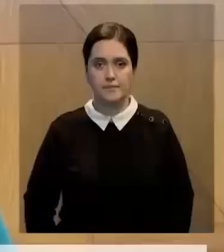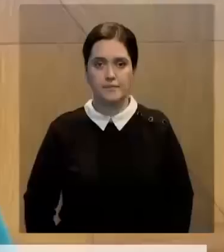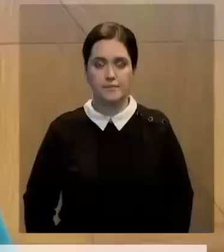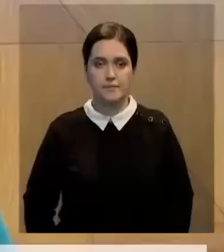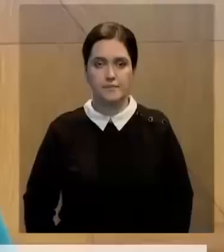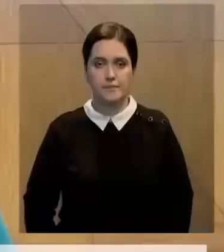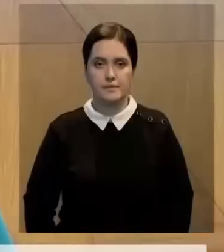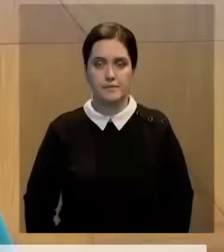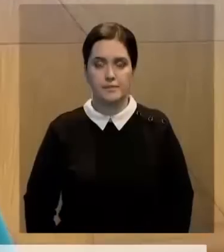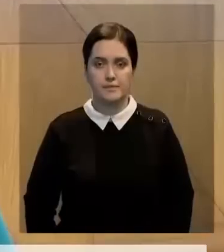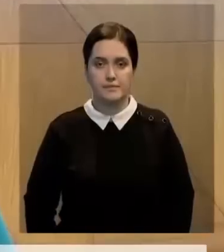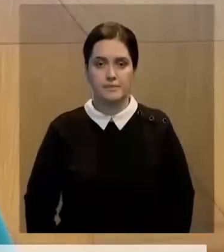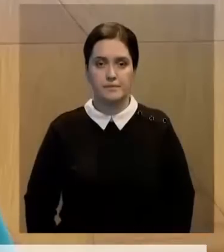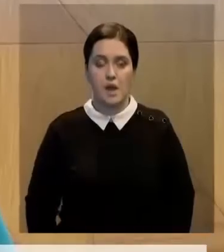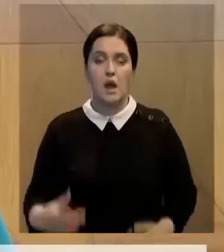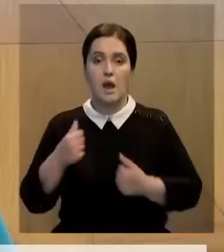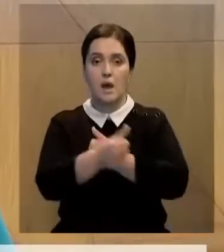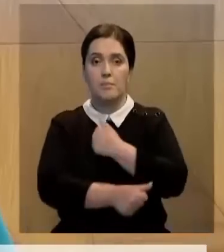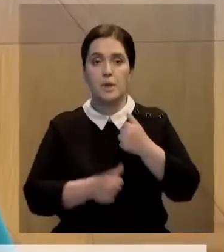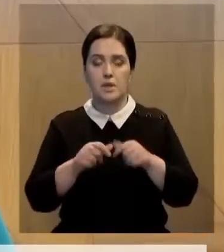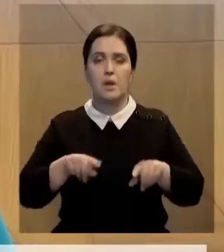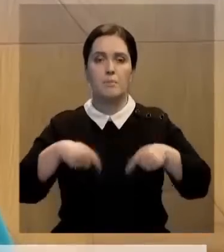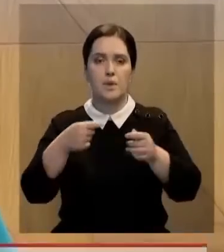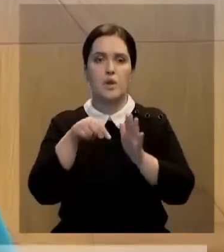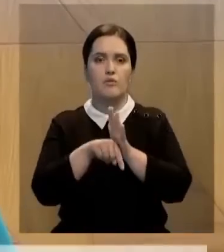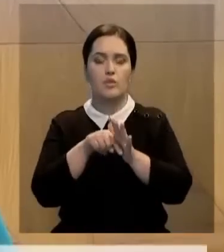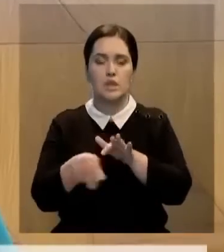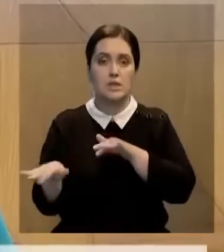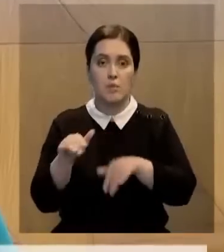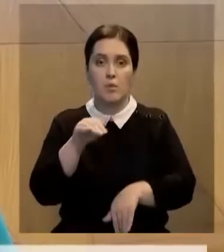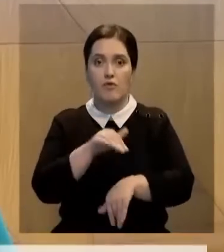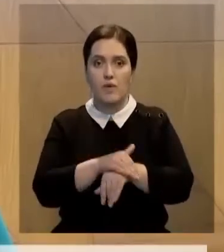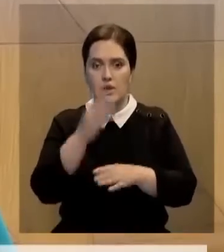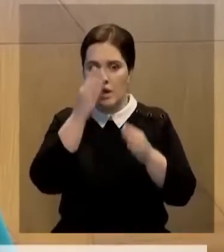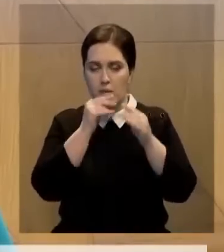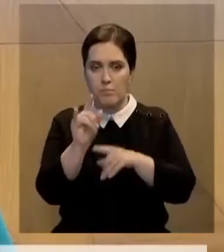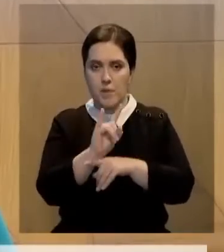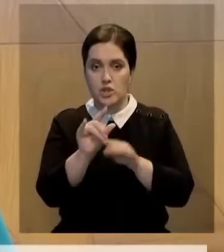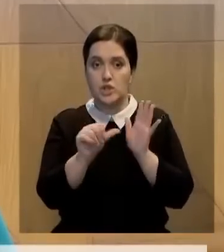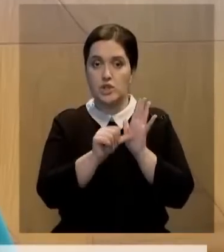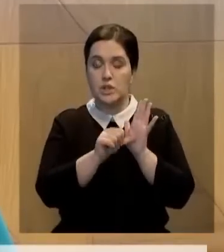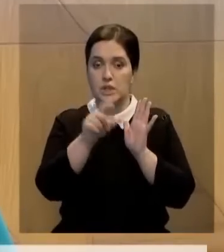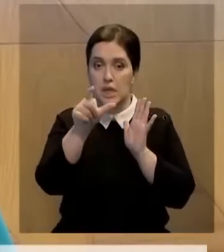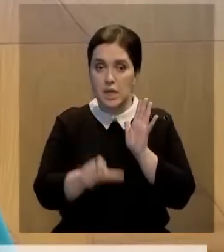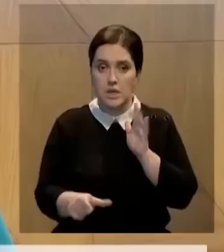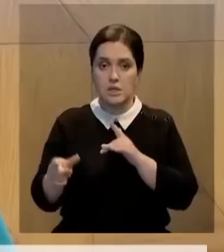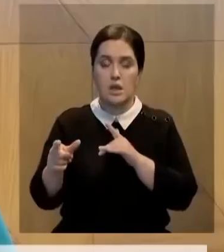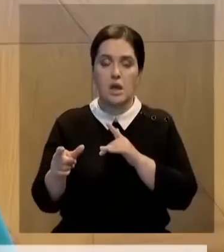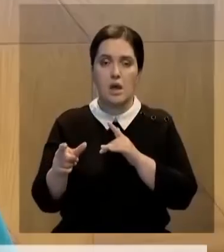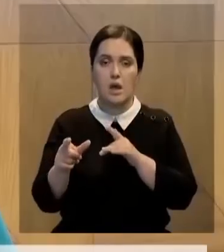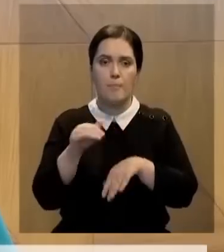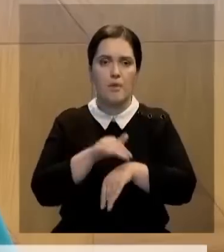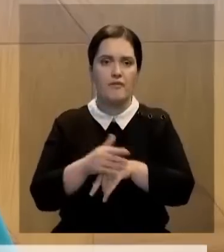По 50 лицам материалы переданы в органы внутренних тел по факту мошенничества. По 6 лицам – по факту